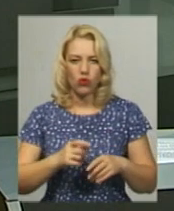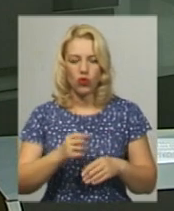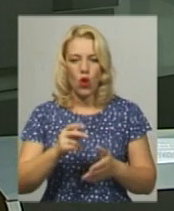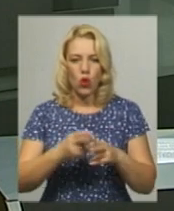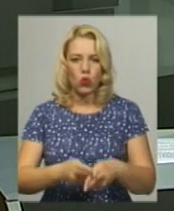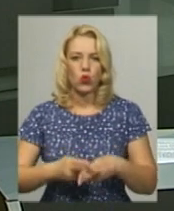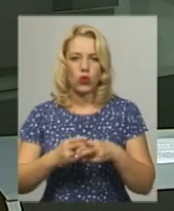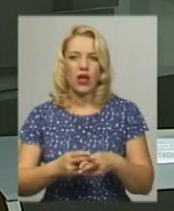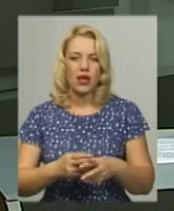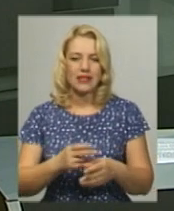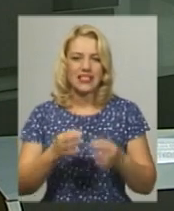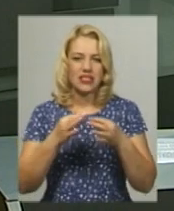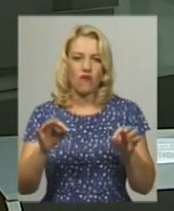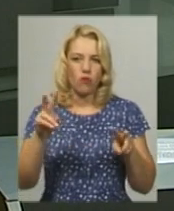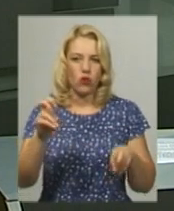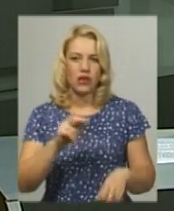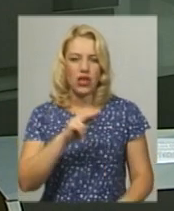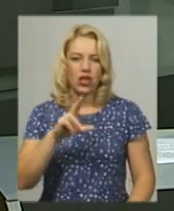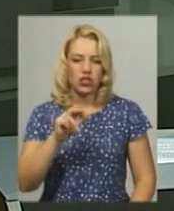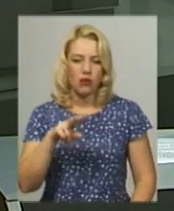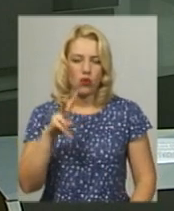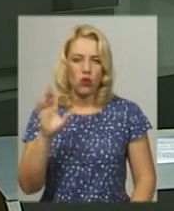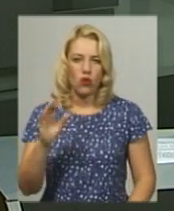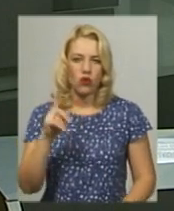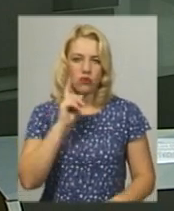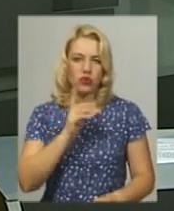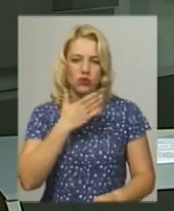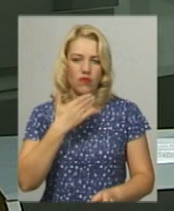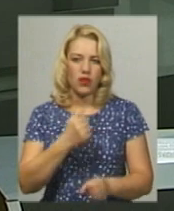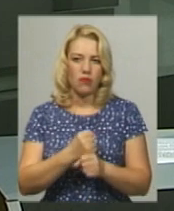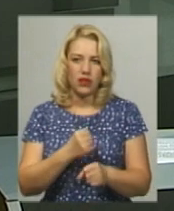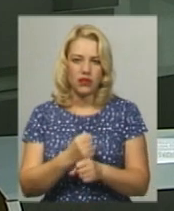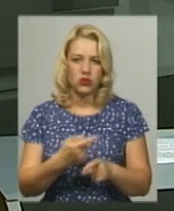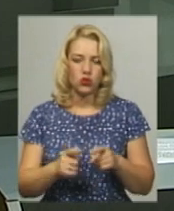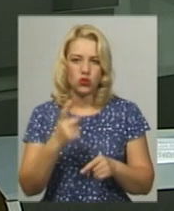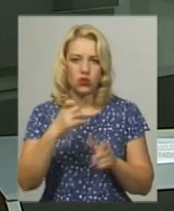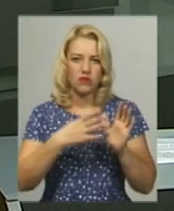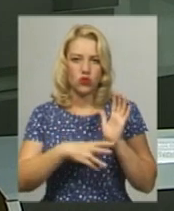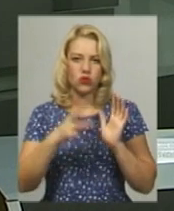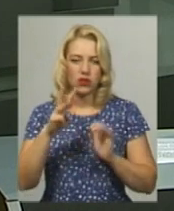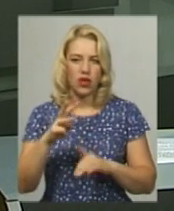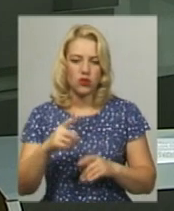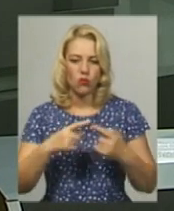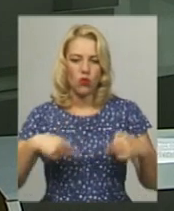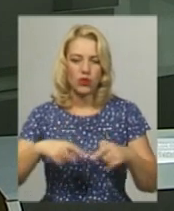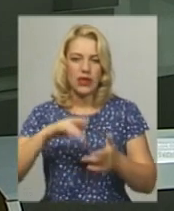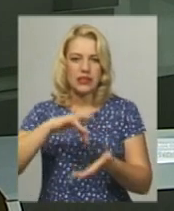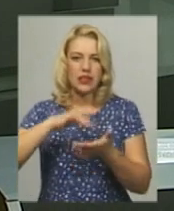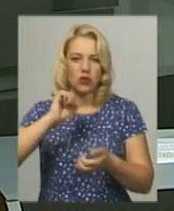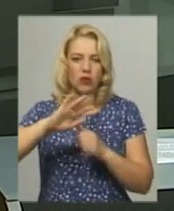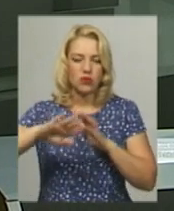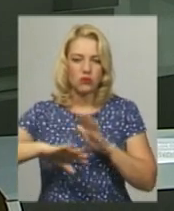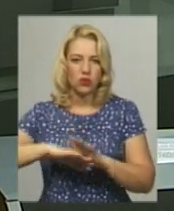«Свободівець» Назарій Чепка, котрий зараз тимчасово не працює. У 193-му окрузі з центром у Кам'янець-Подільському